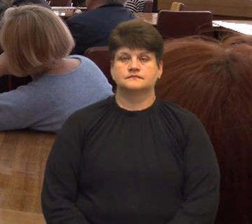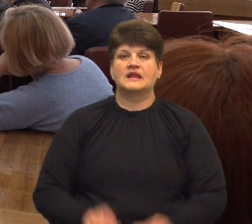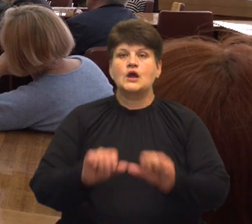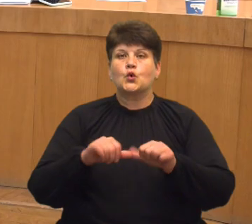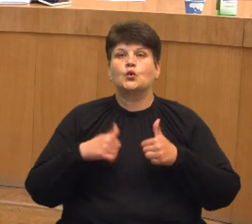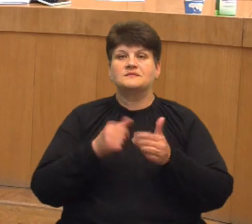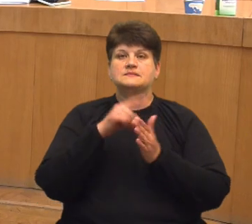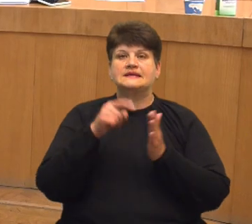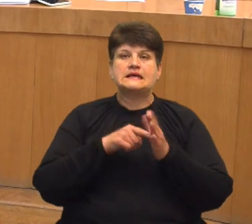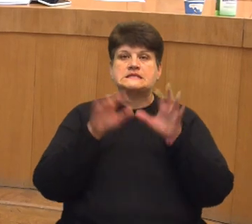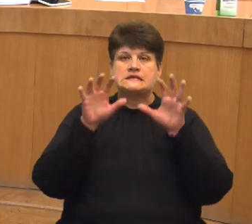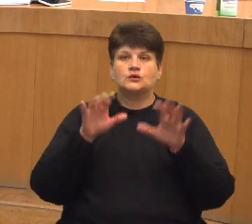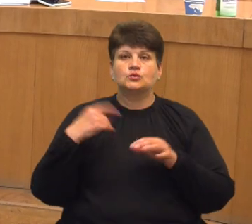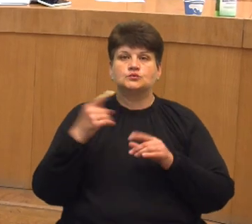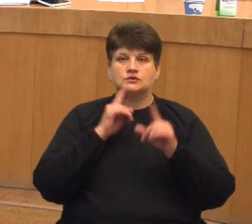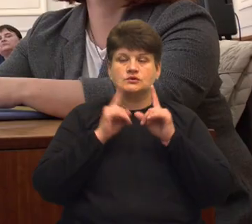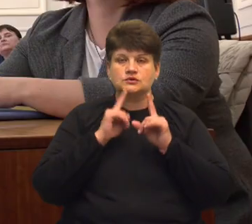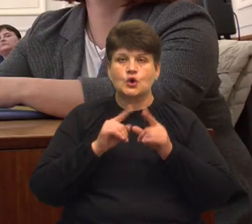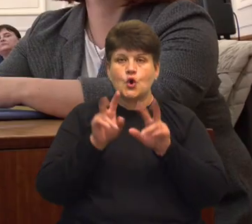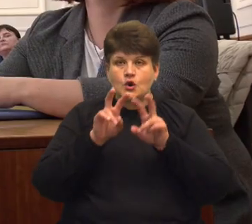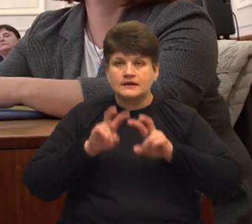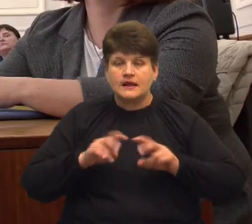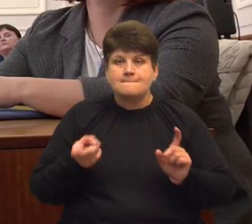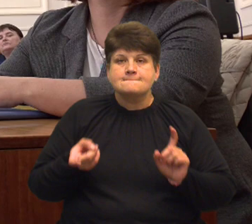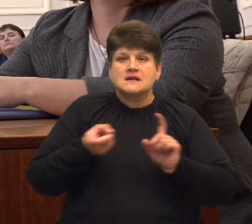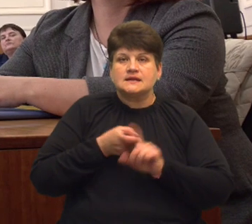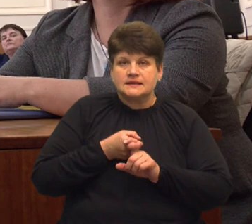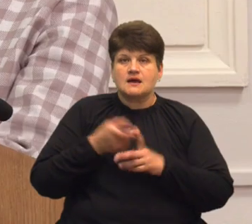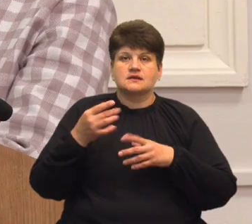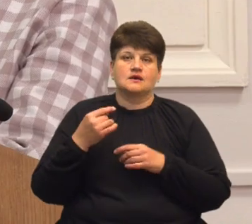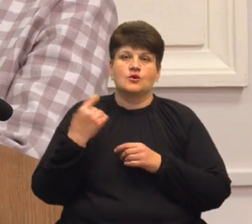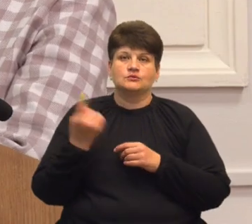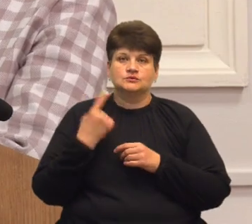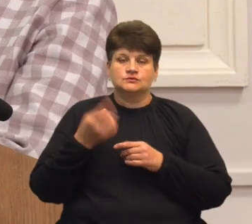перегляд!